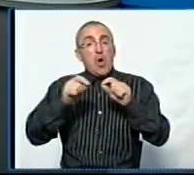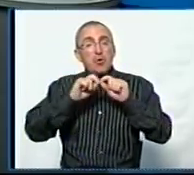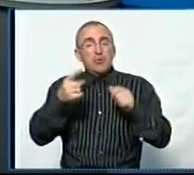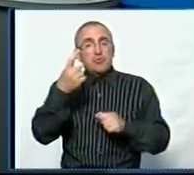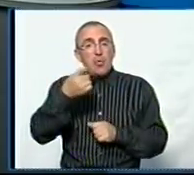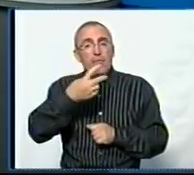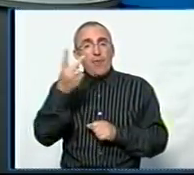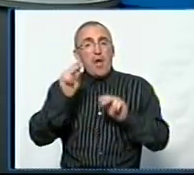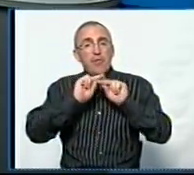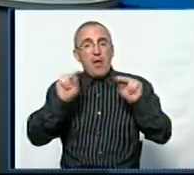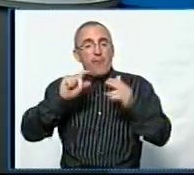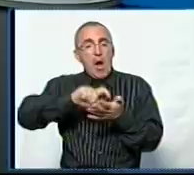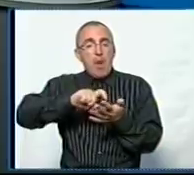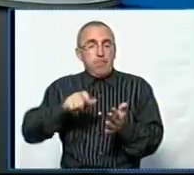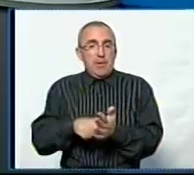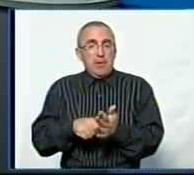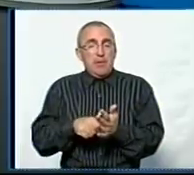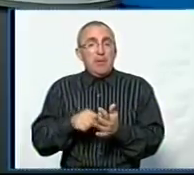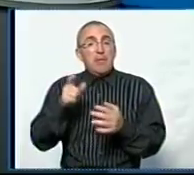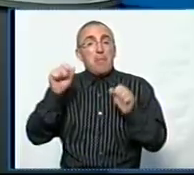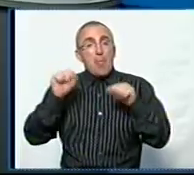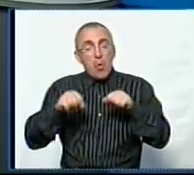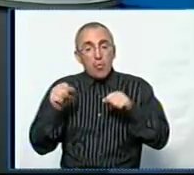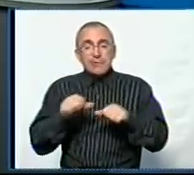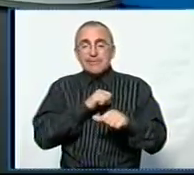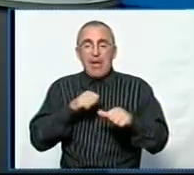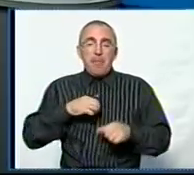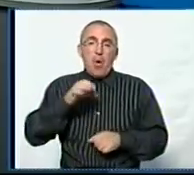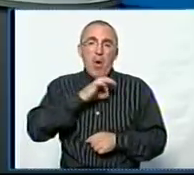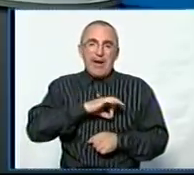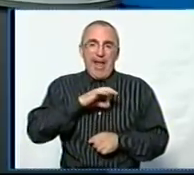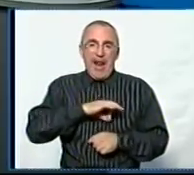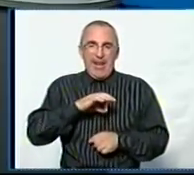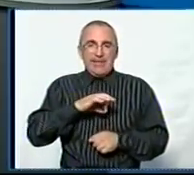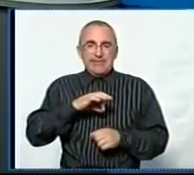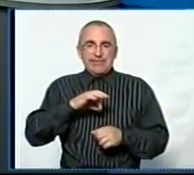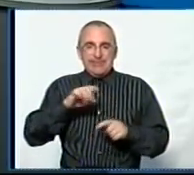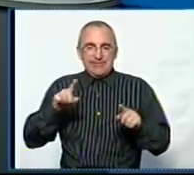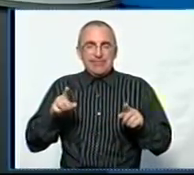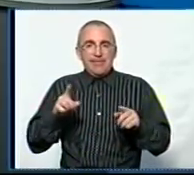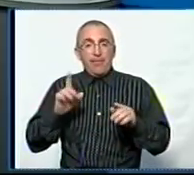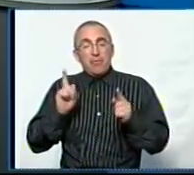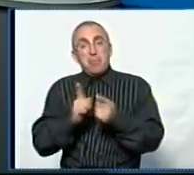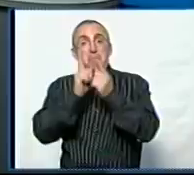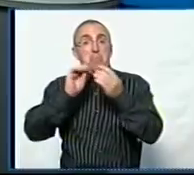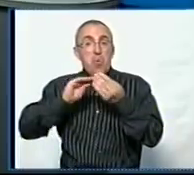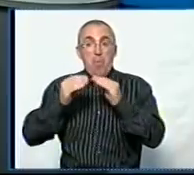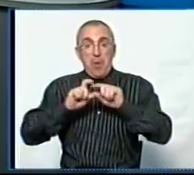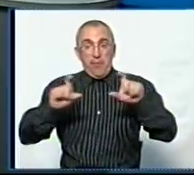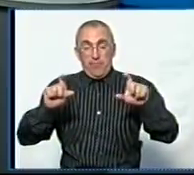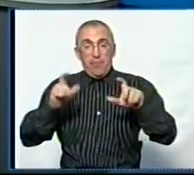122 навчальні кабінети. Це також можливість для самореалізації вчителя. Якщо вчитель стикається з проблемою, що немає